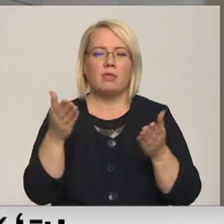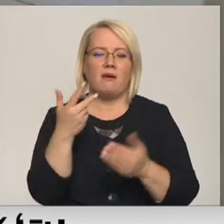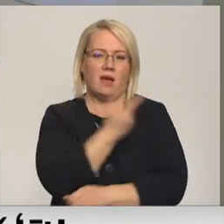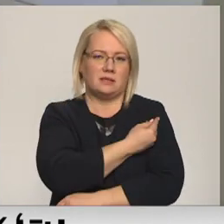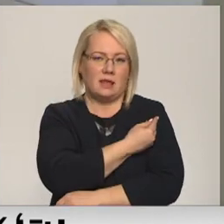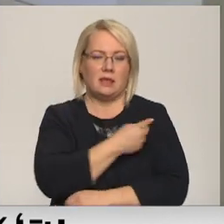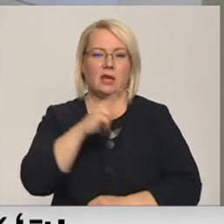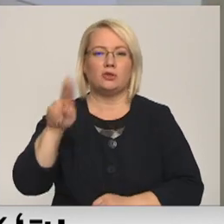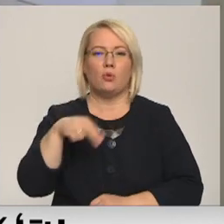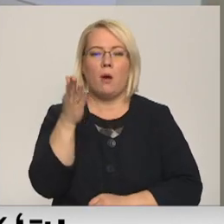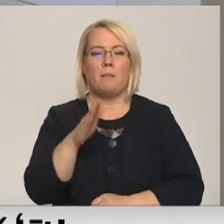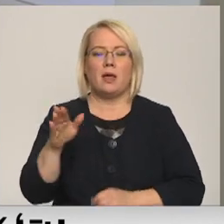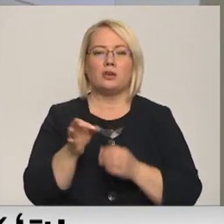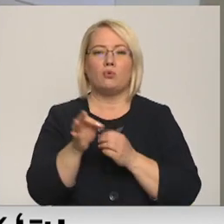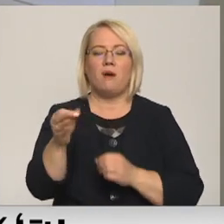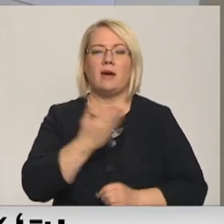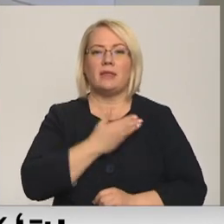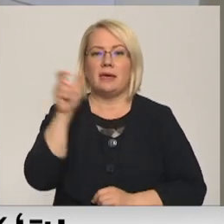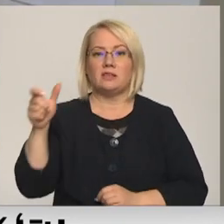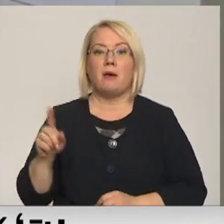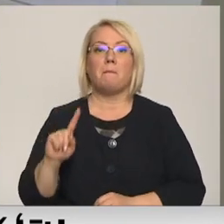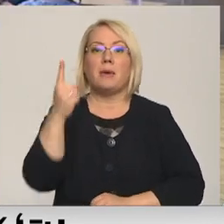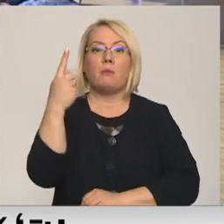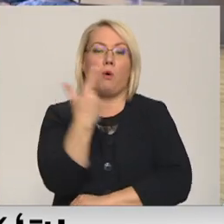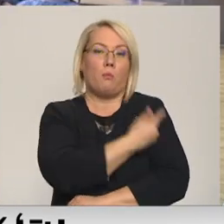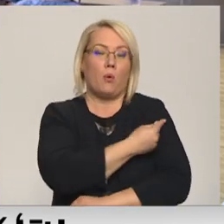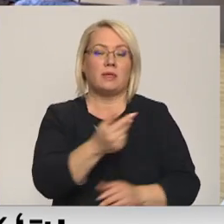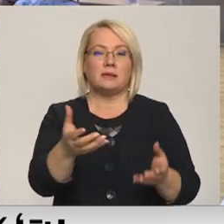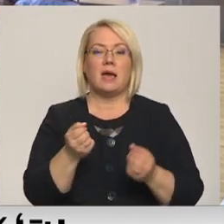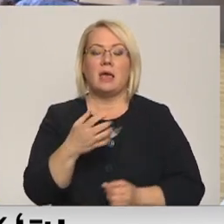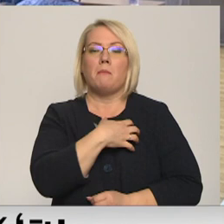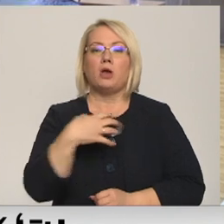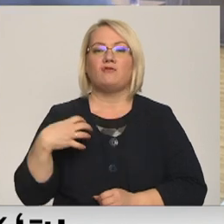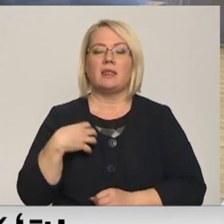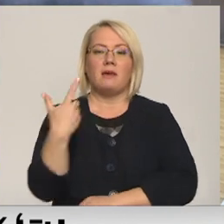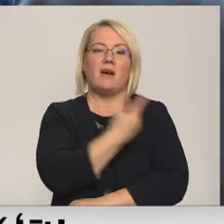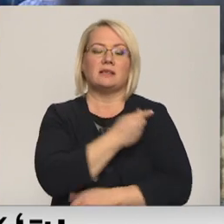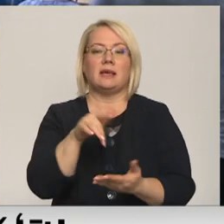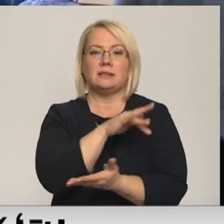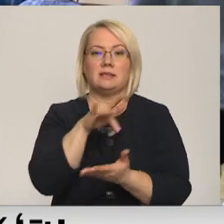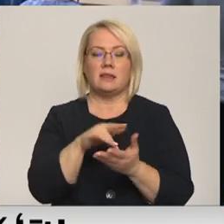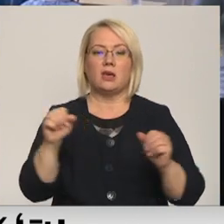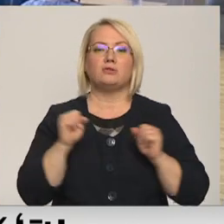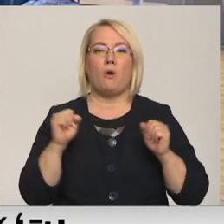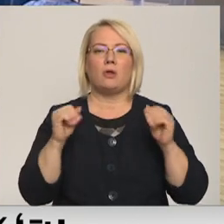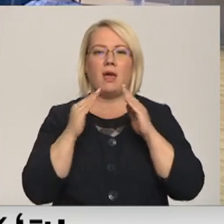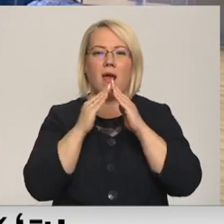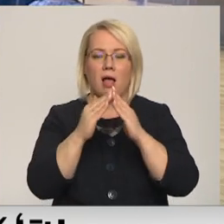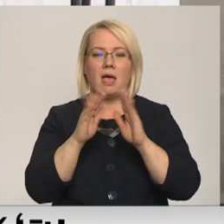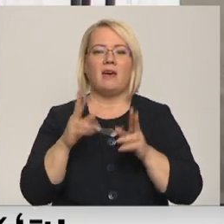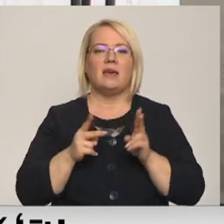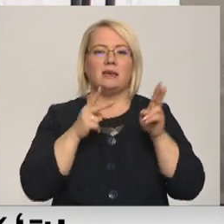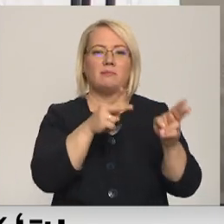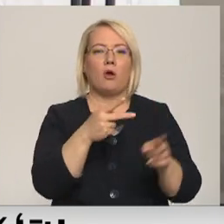Dobels novada iedzīvotāja pirmās pūtas pret COVID-19 saņem pašvaldības vakcinācijas centrā sporta hallē vai izbraukumu